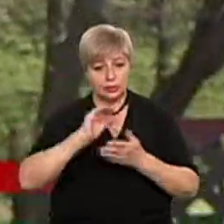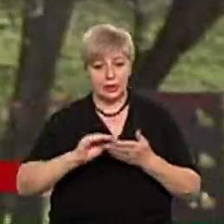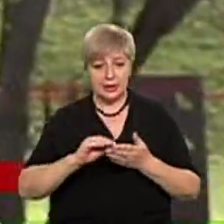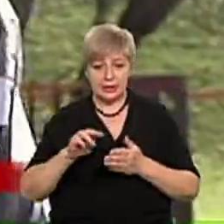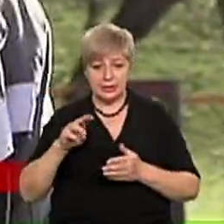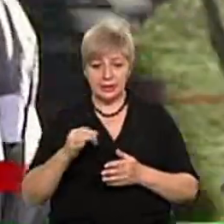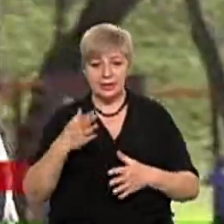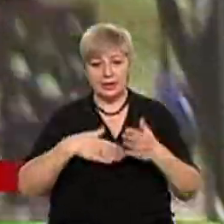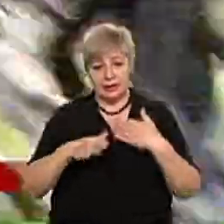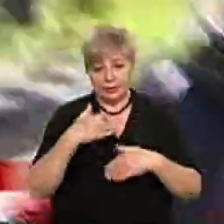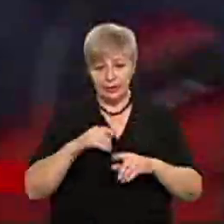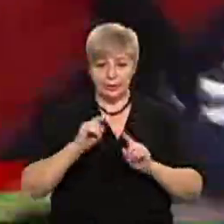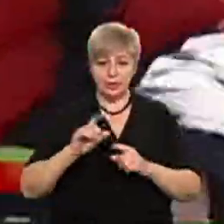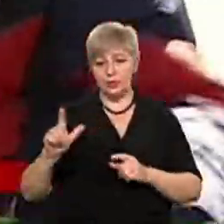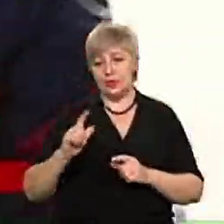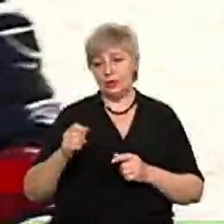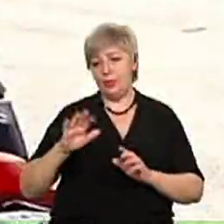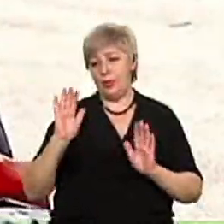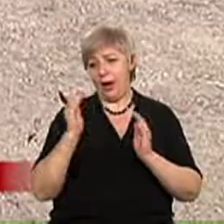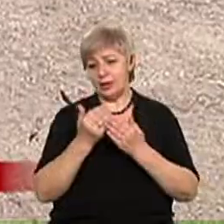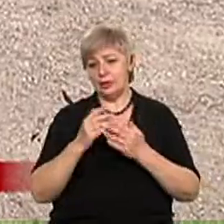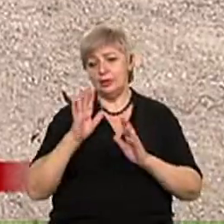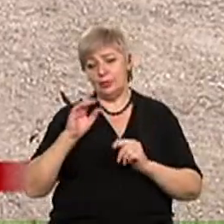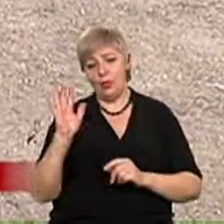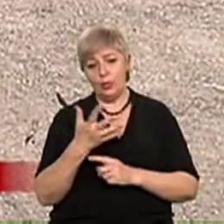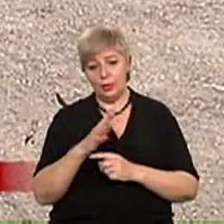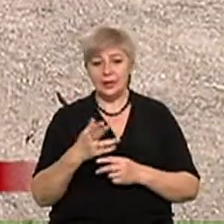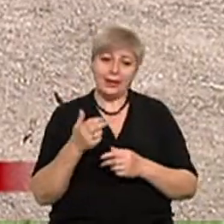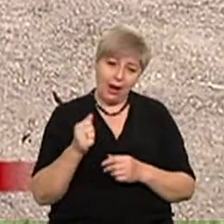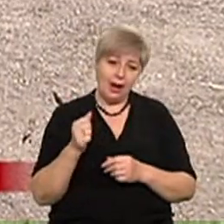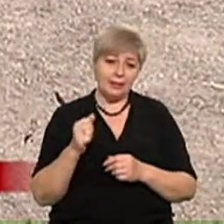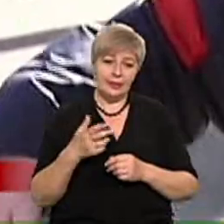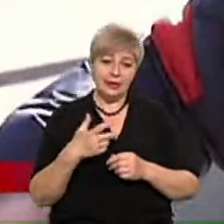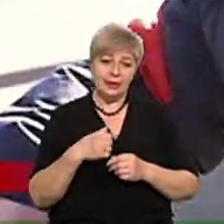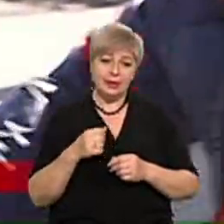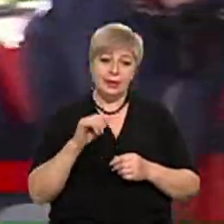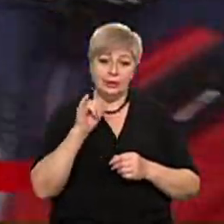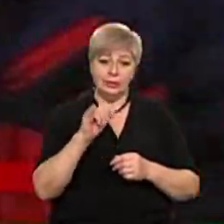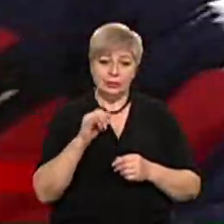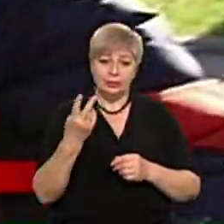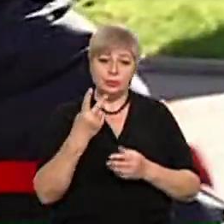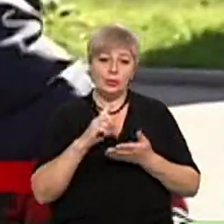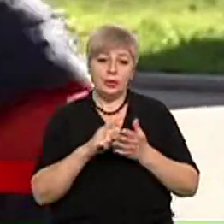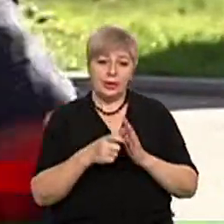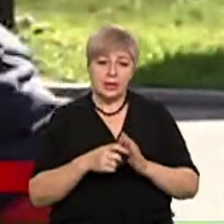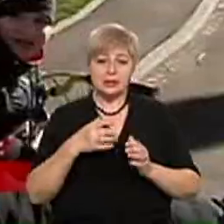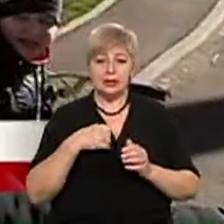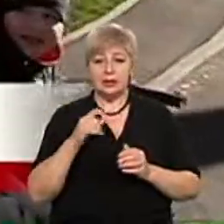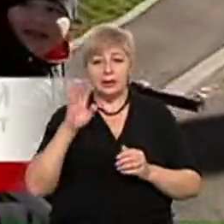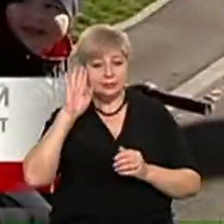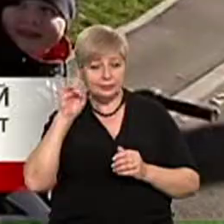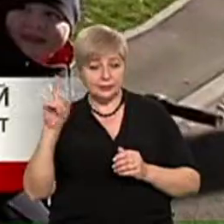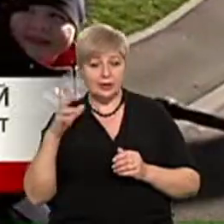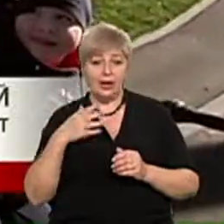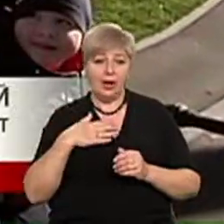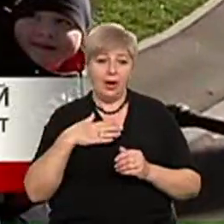Радий, що на карантині погуляємо з тобою. У другокласника Віталіка і студента Андрія карантин один на двох. Ось у